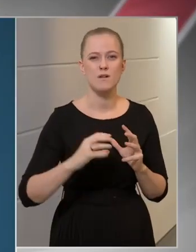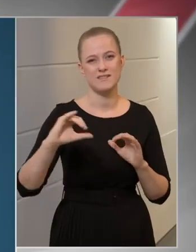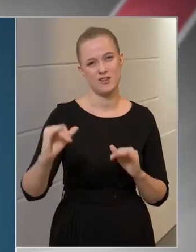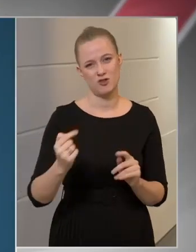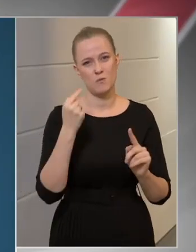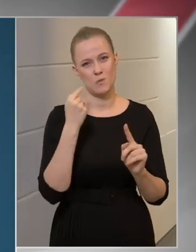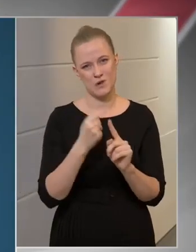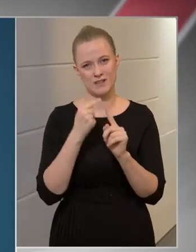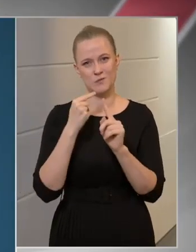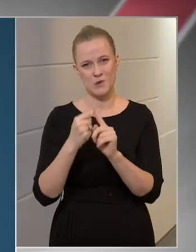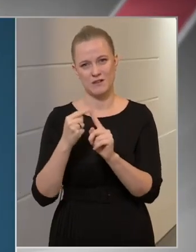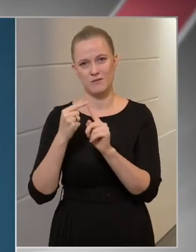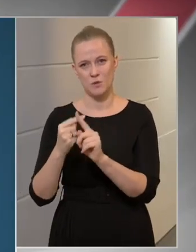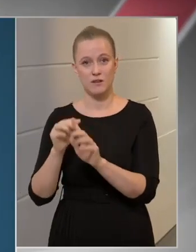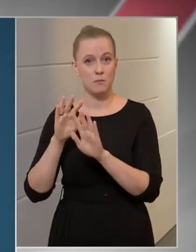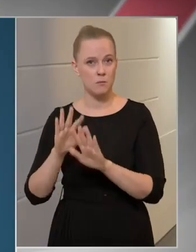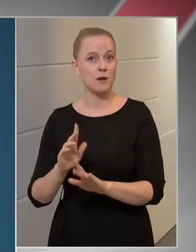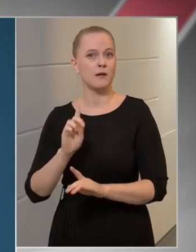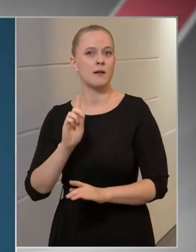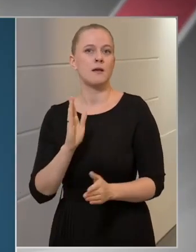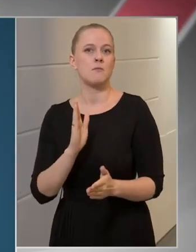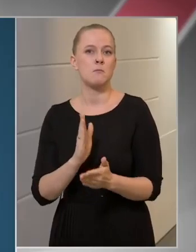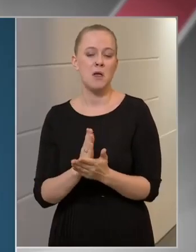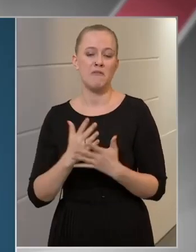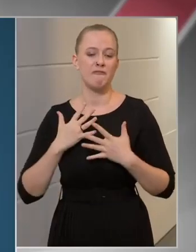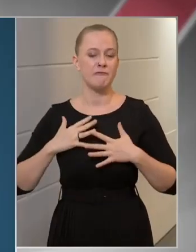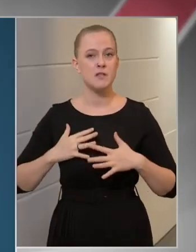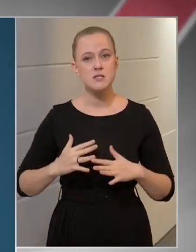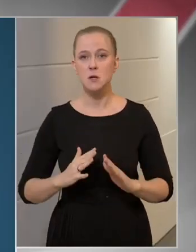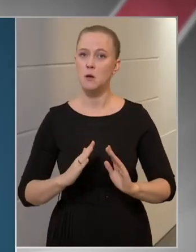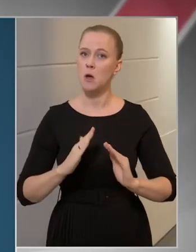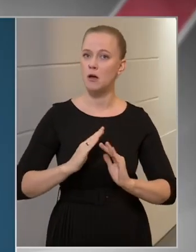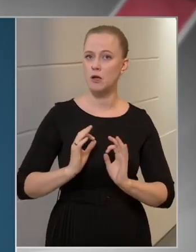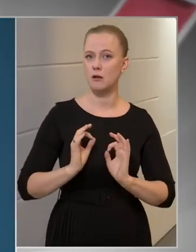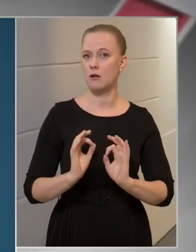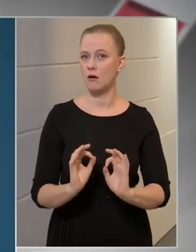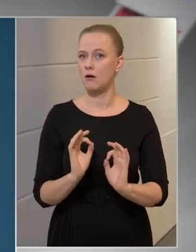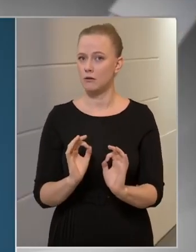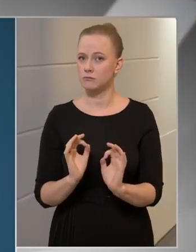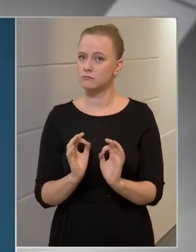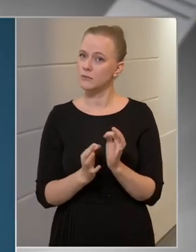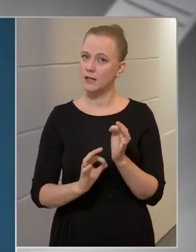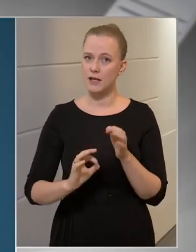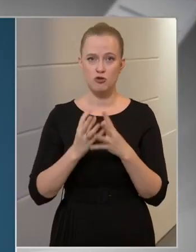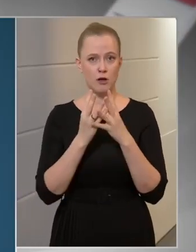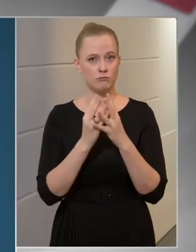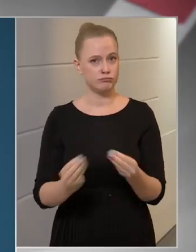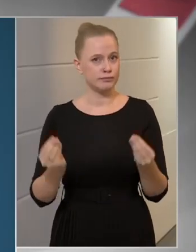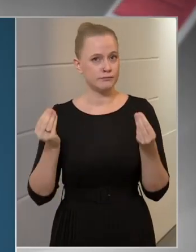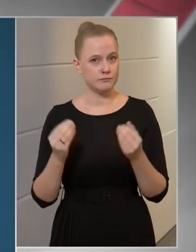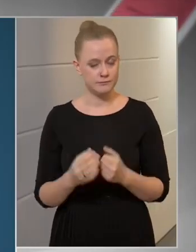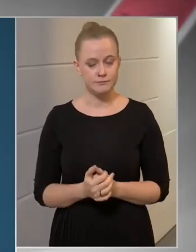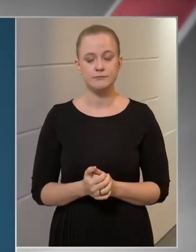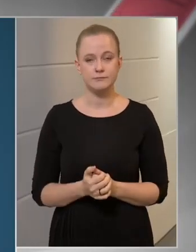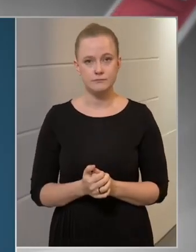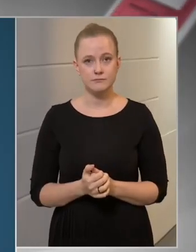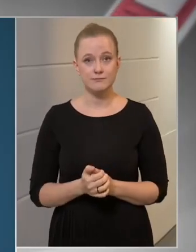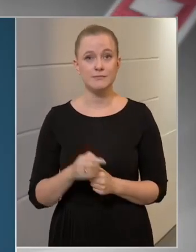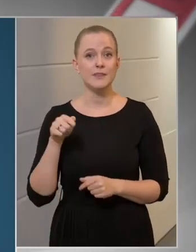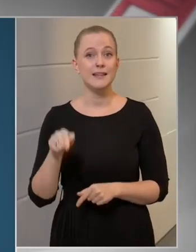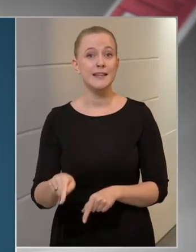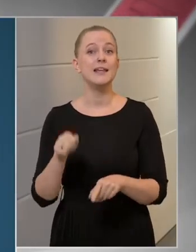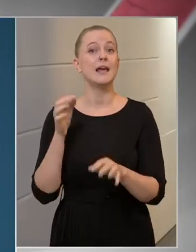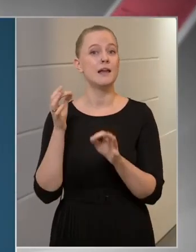pozitív lesz, de már fizikailag teljesen meggyógyult. Ebben az